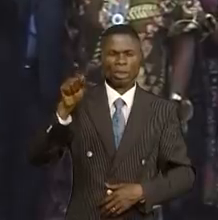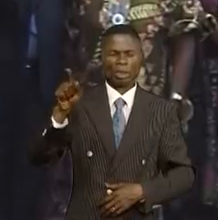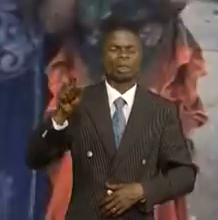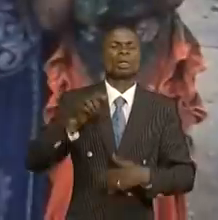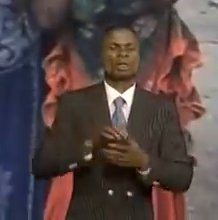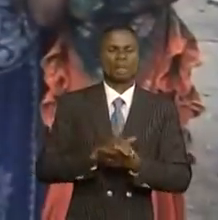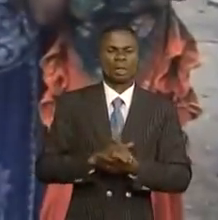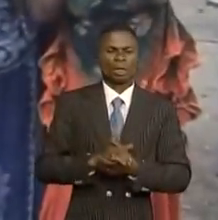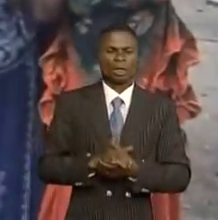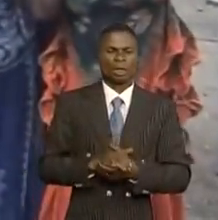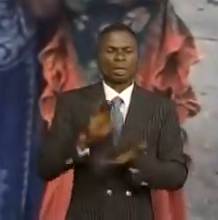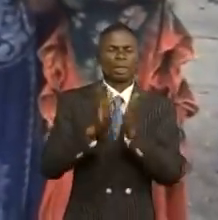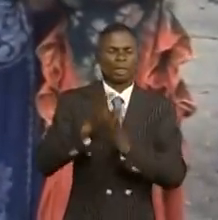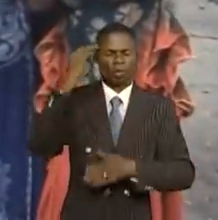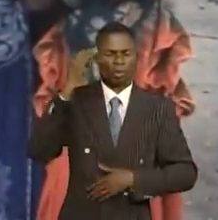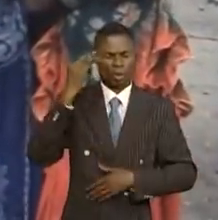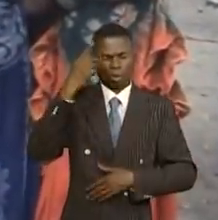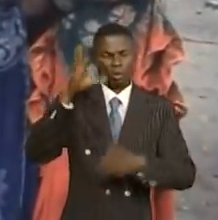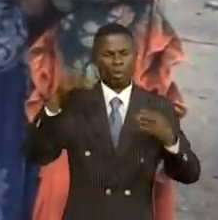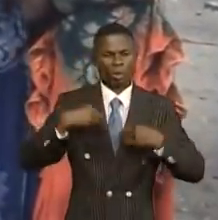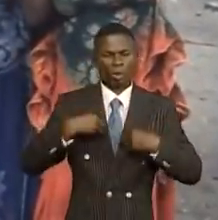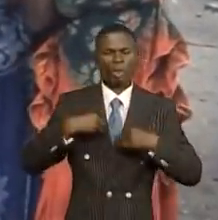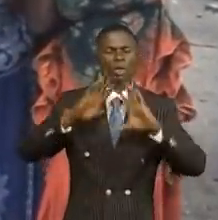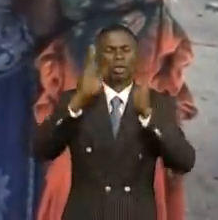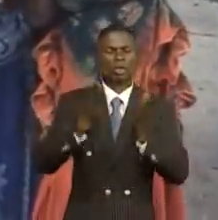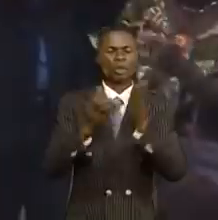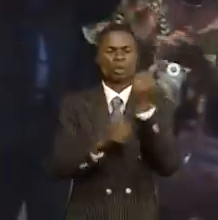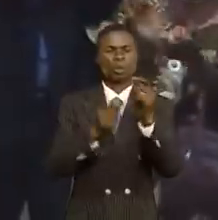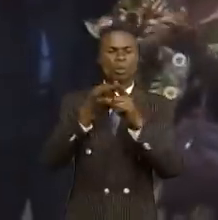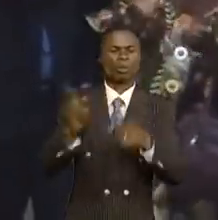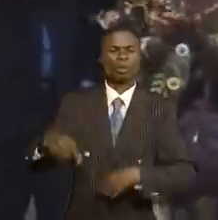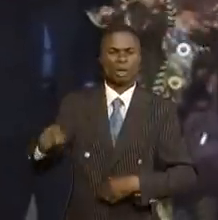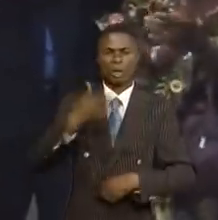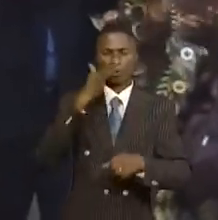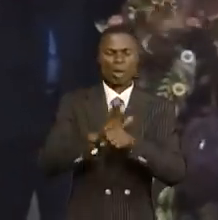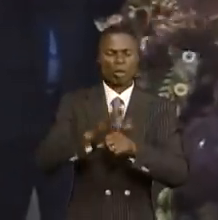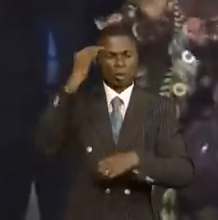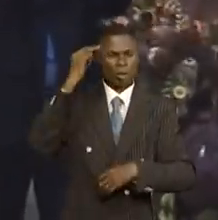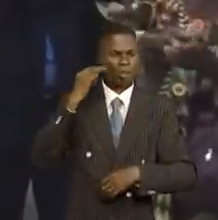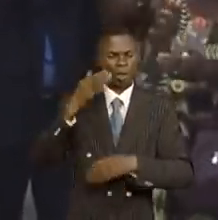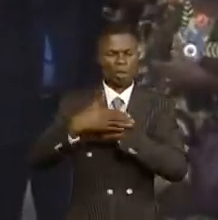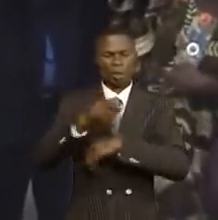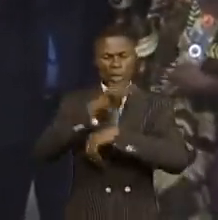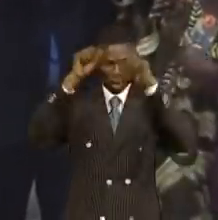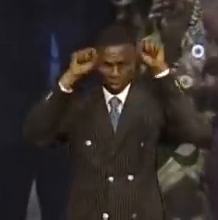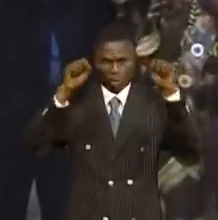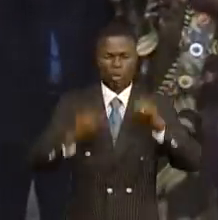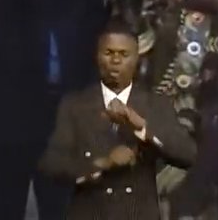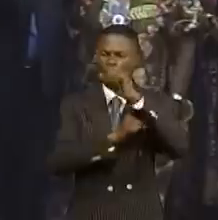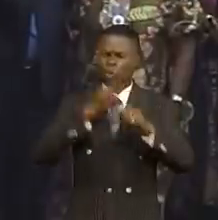Nana. Pour confirmer ses propos, les ressortissants de Paï Conguila rassurent le ministre après le président de leur soutien